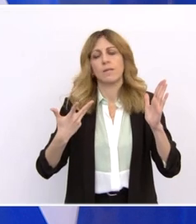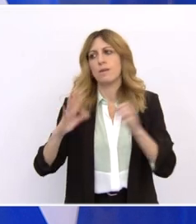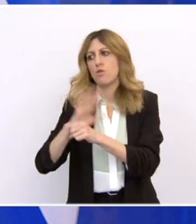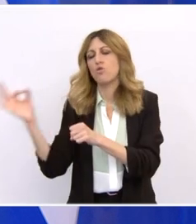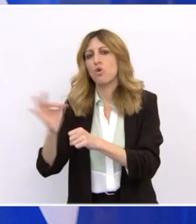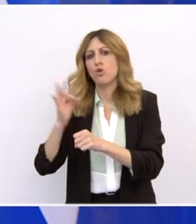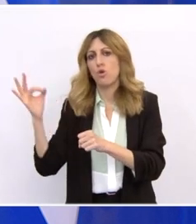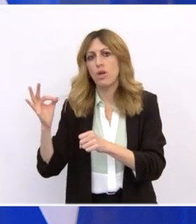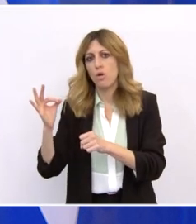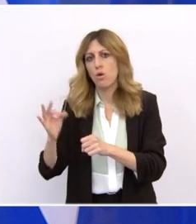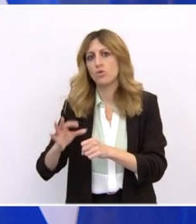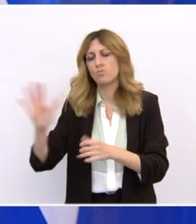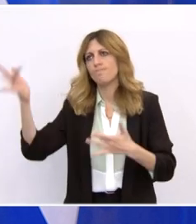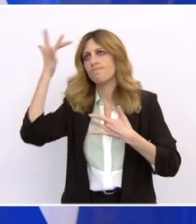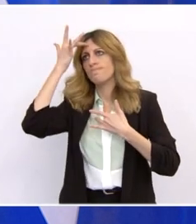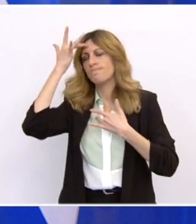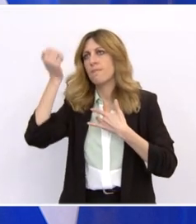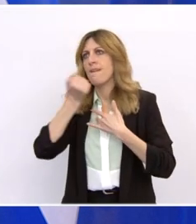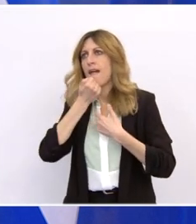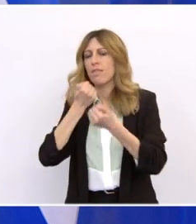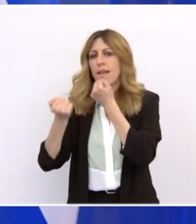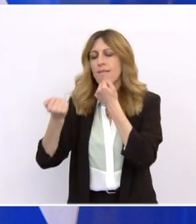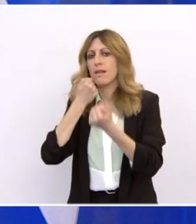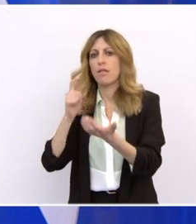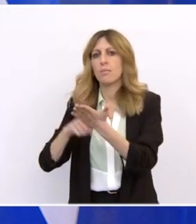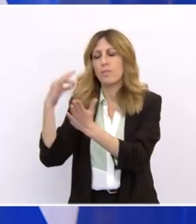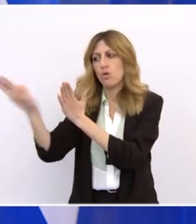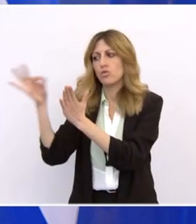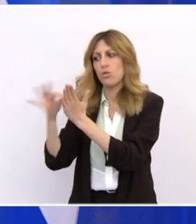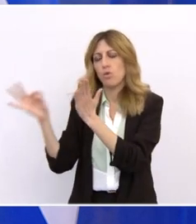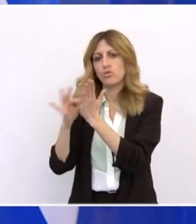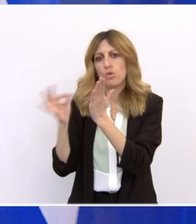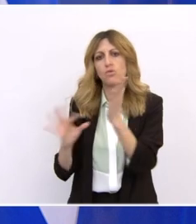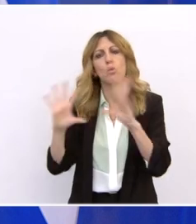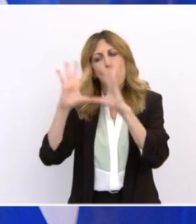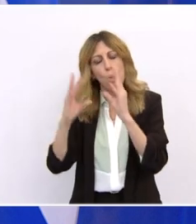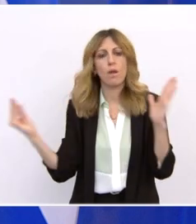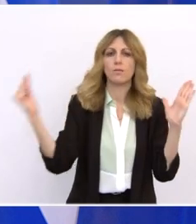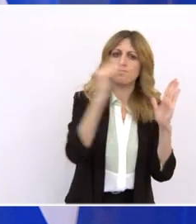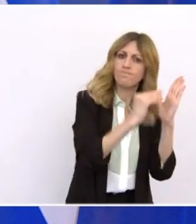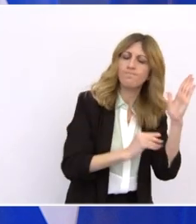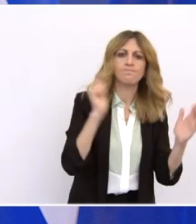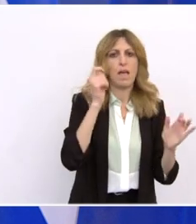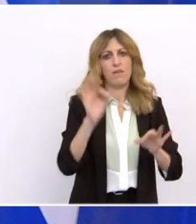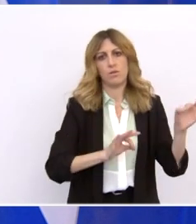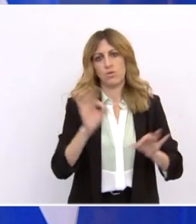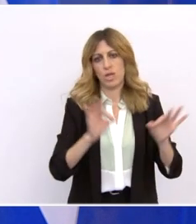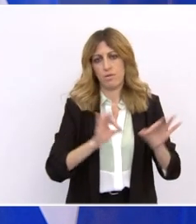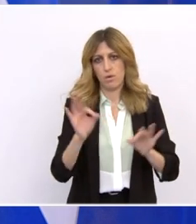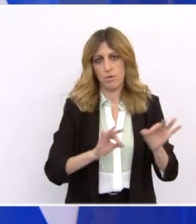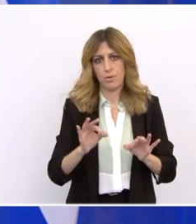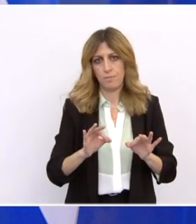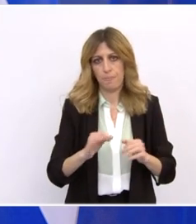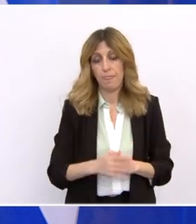και στον ρόλο του κράτους, τελικά ως πρωταγωνιστή των μεταρρυθμίσεων, αλλά και ως αρρωγού,